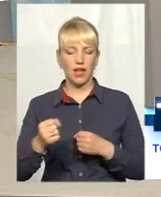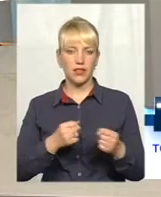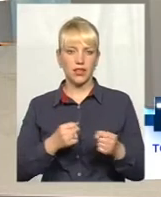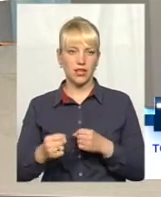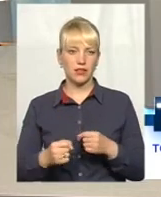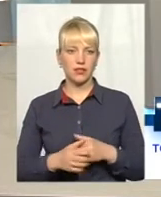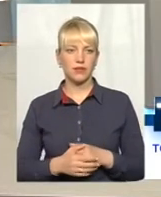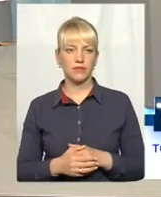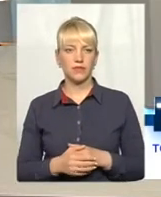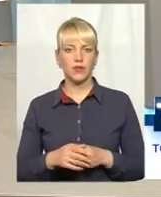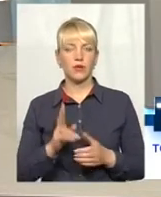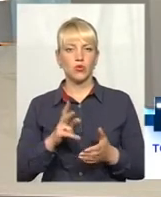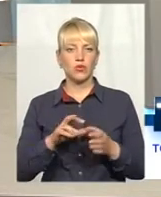відбір?